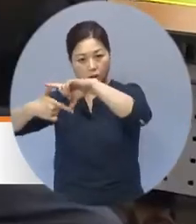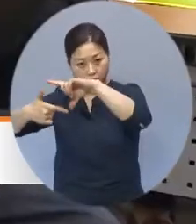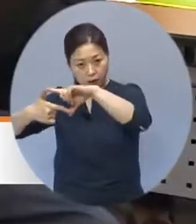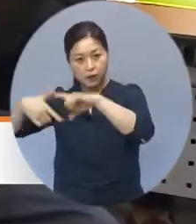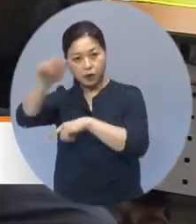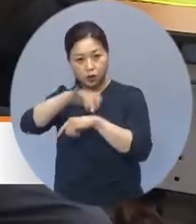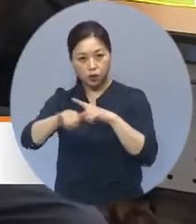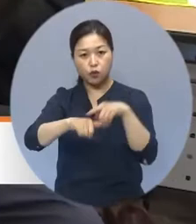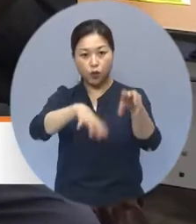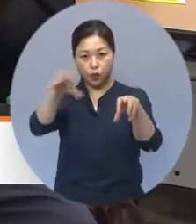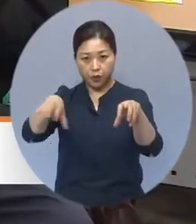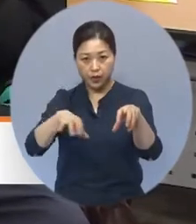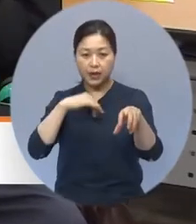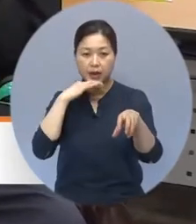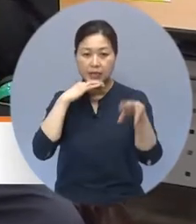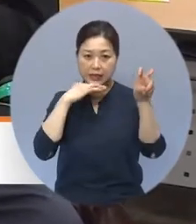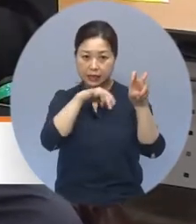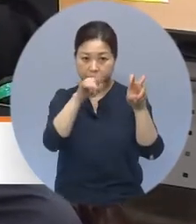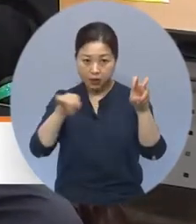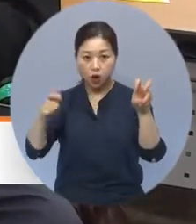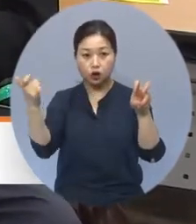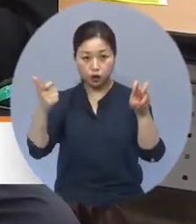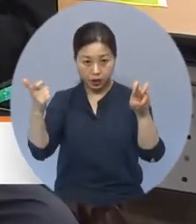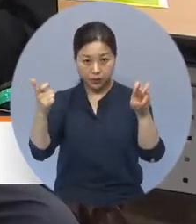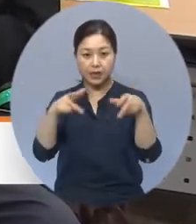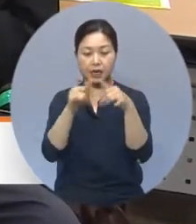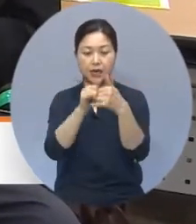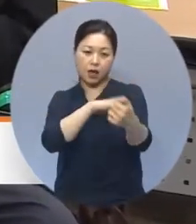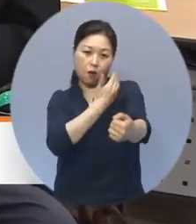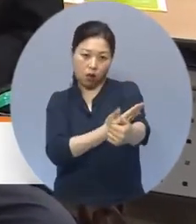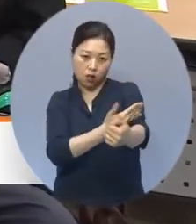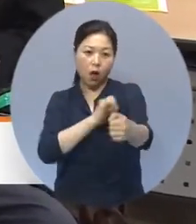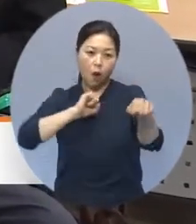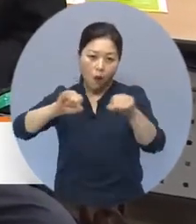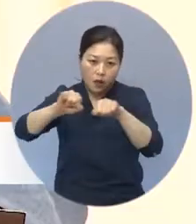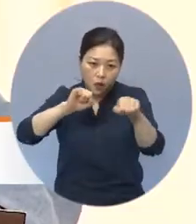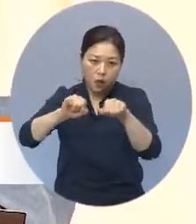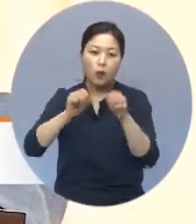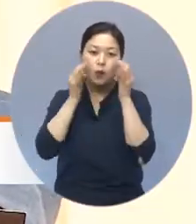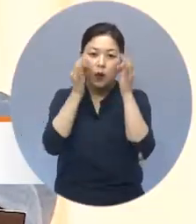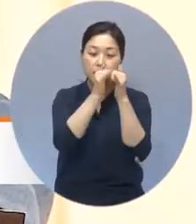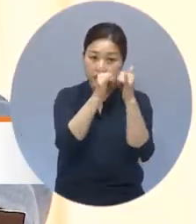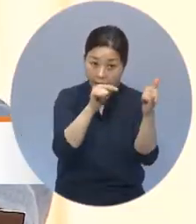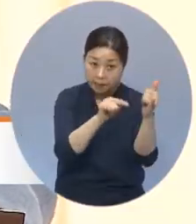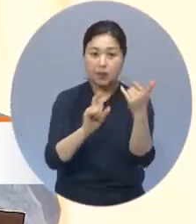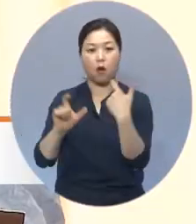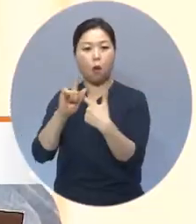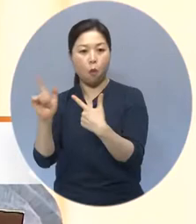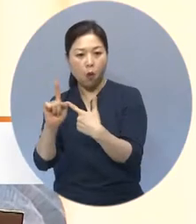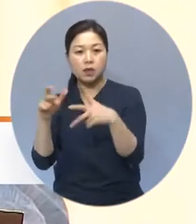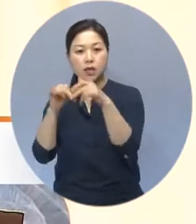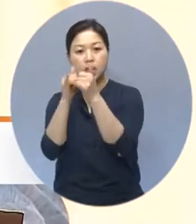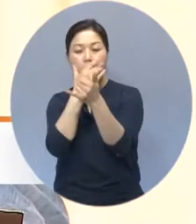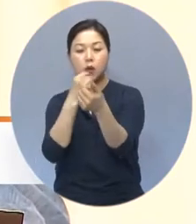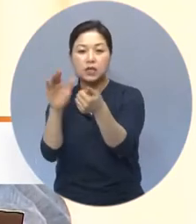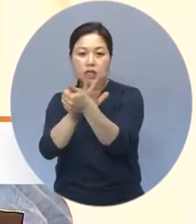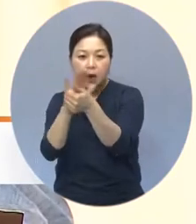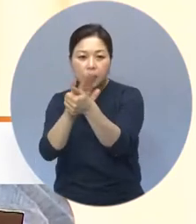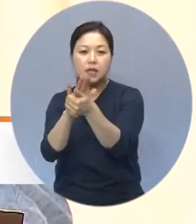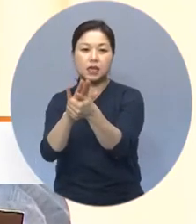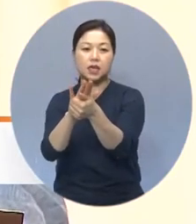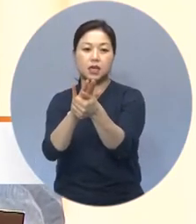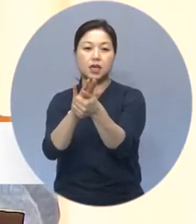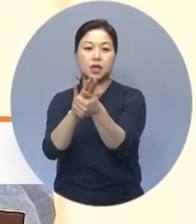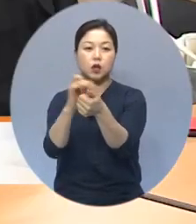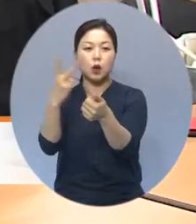각지의 20대에서 60대의 장애인 권리운동에 헌신한 사람들뿐 아니라 장애인 복지서비스 현장과 법률,